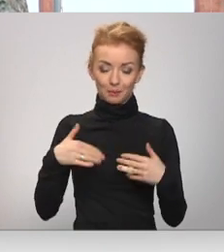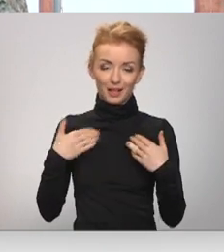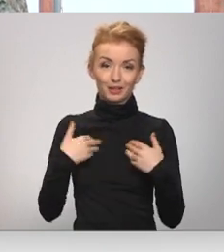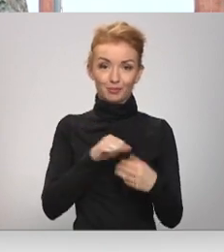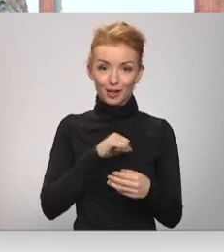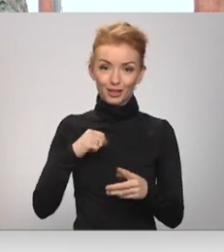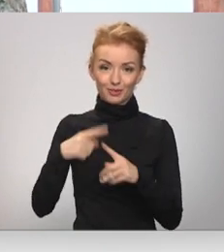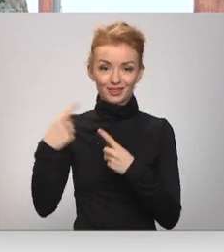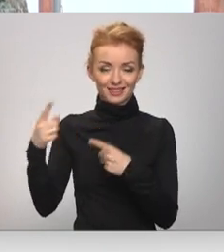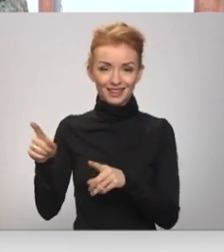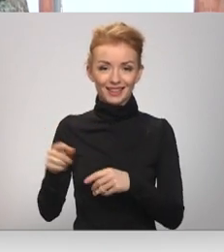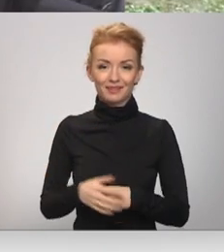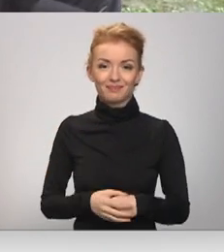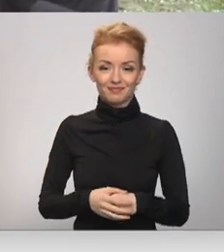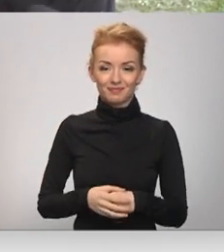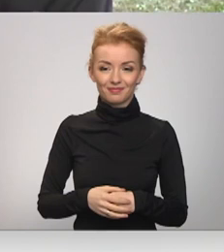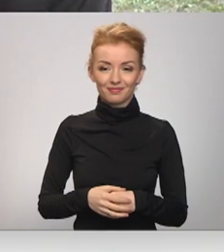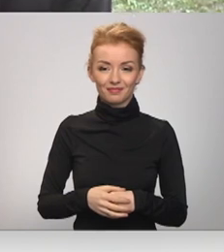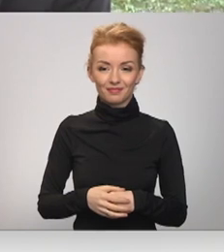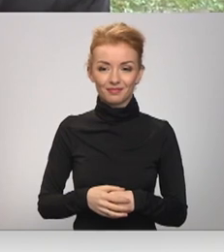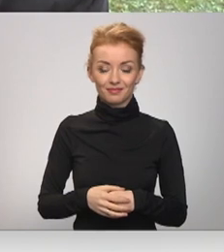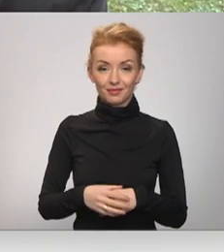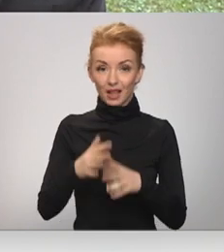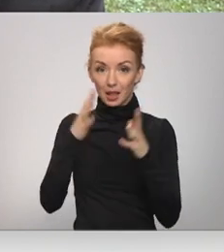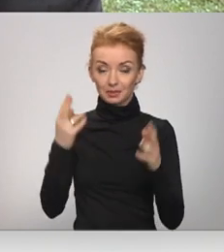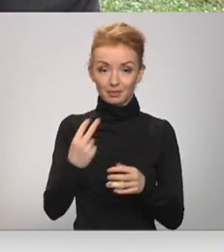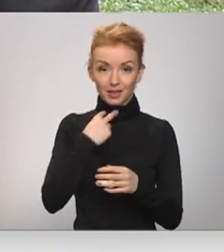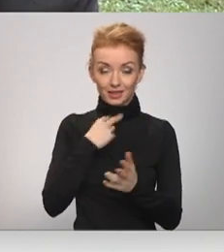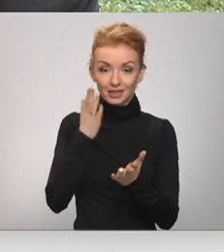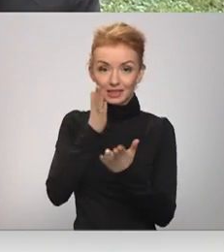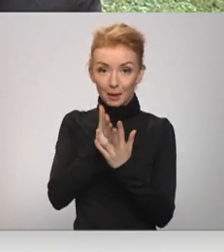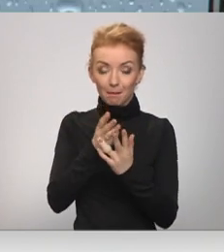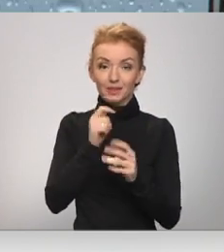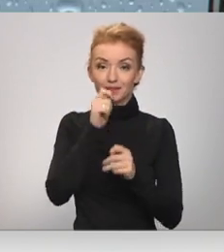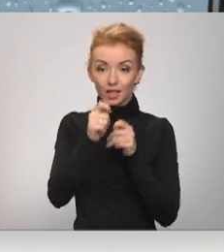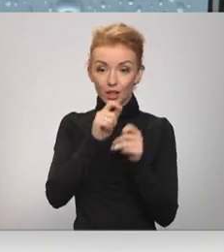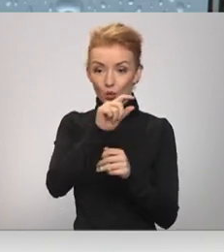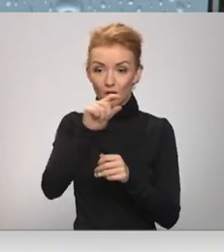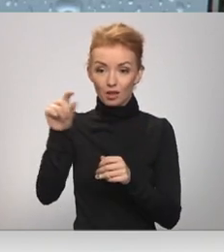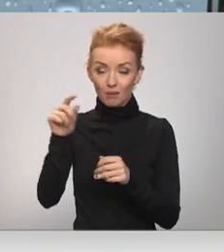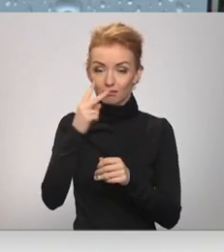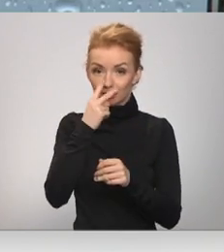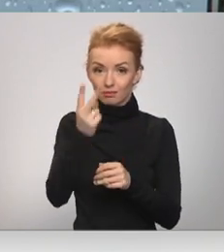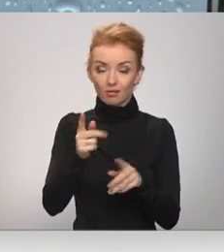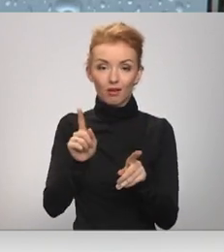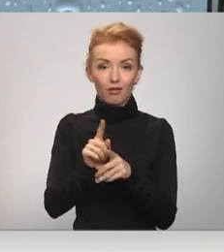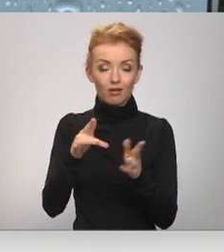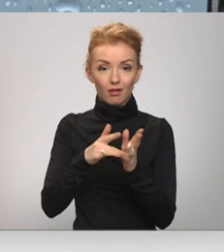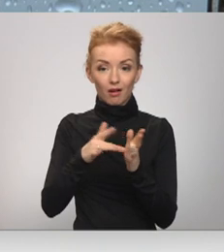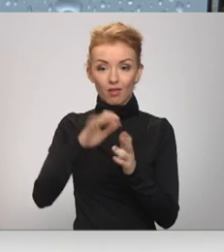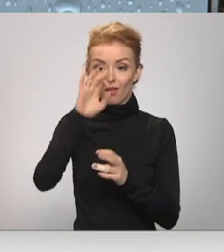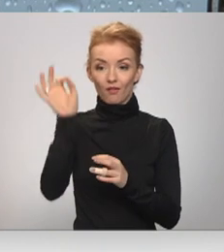pašiem un citiem. Liels bijis pārsteigums, kad starp ziedotājiem biedrības vadītājs ieraudzīs arī kādu